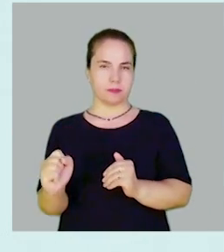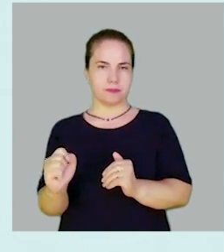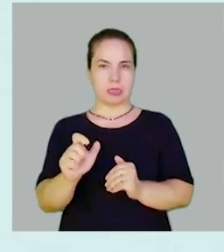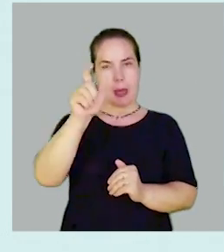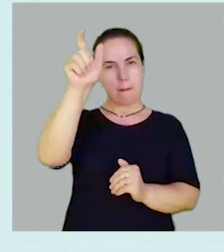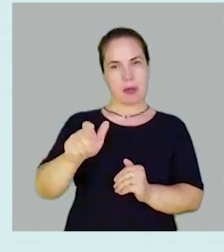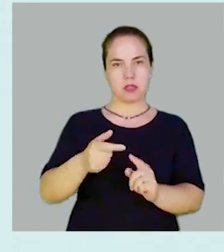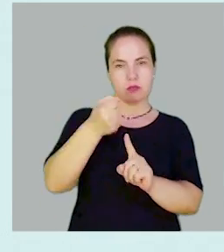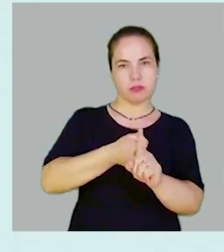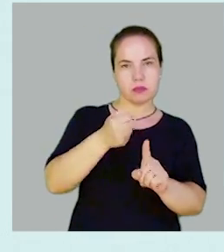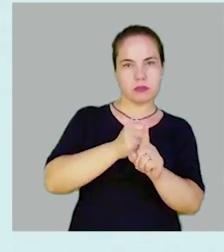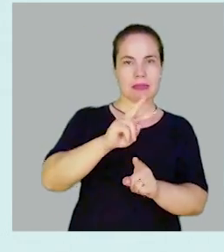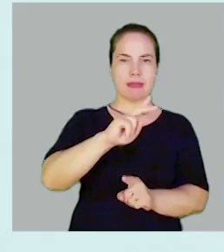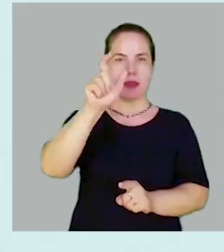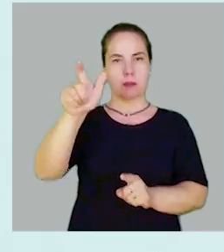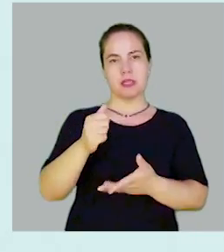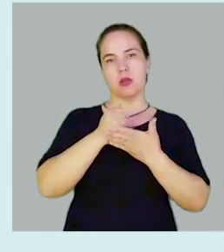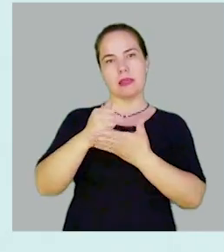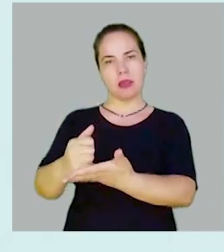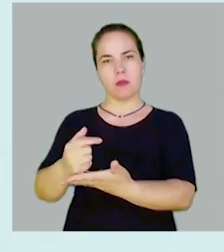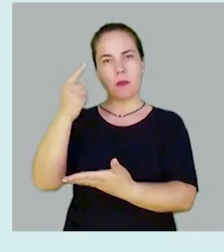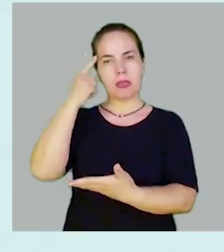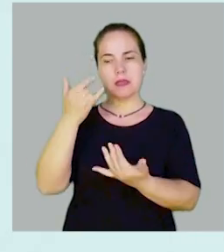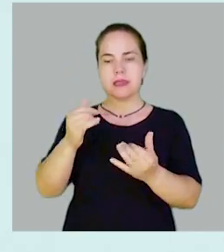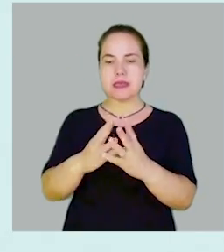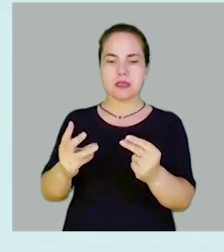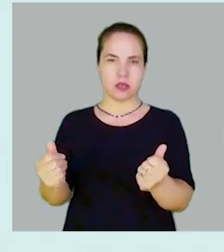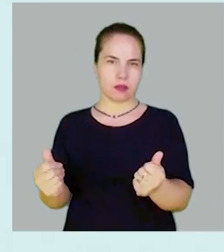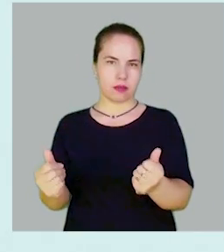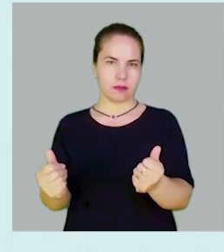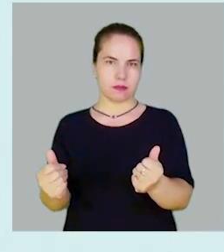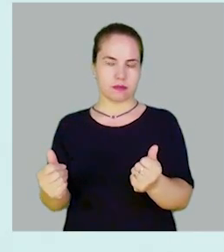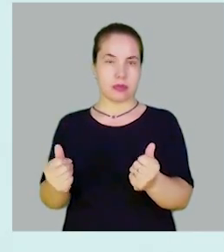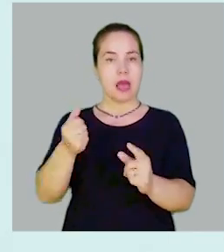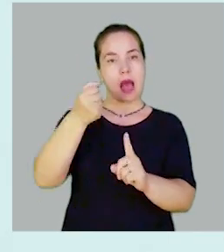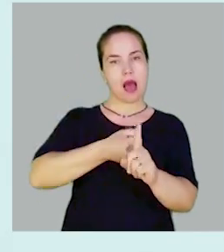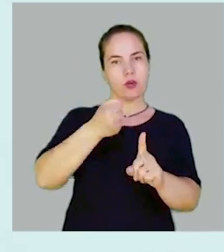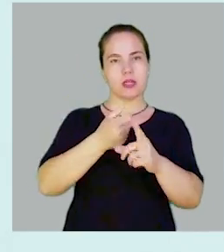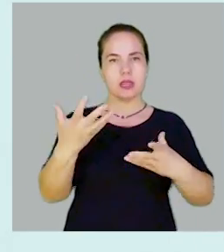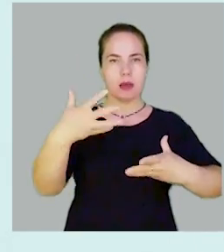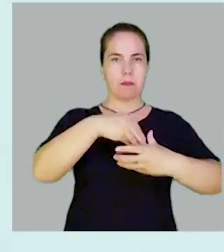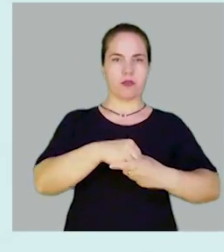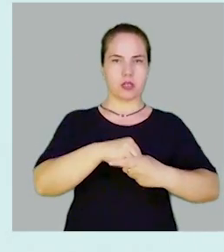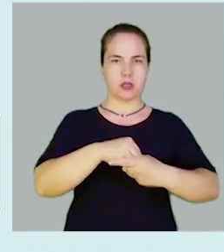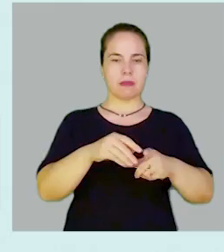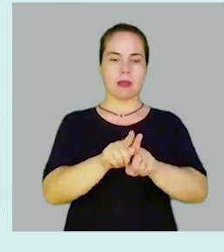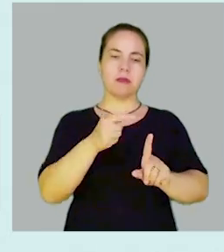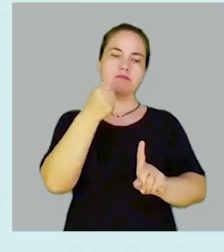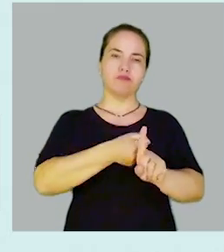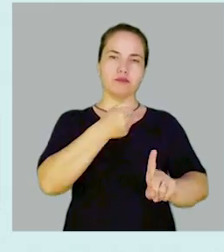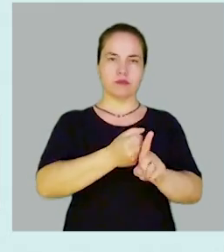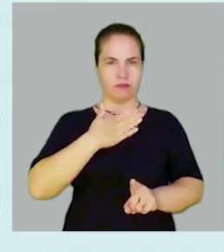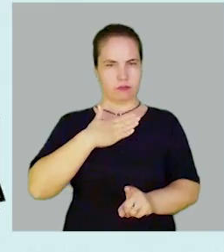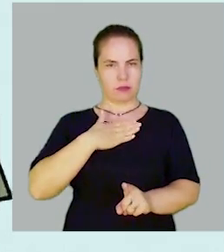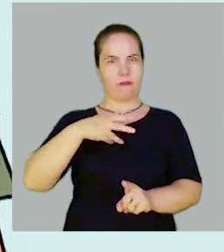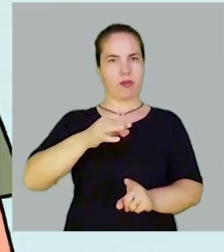dihmojnë të tjerët të shprehin zgjetjen dhe vendimet të tyre. Advokacija përfshin dhe vetë advokacin. Vetë advokat